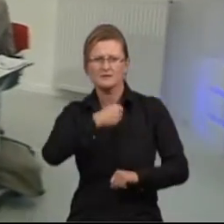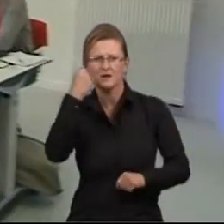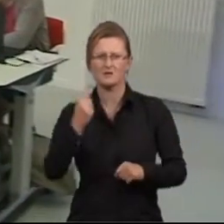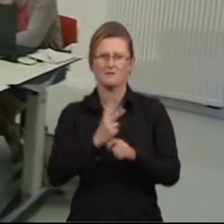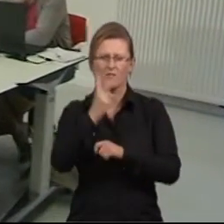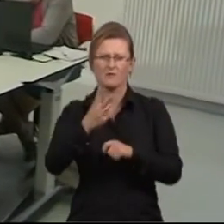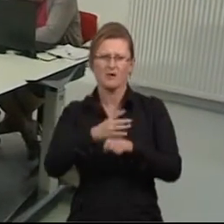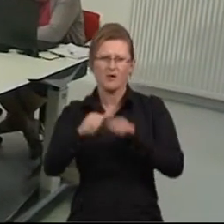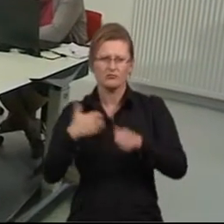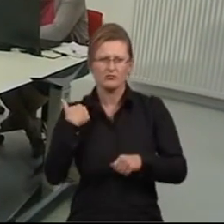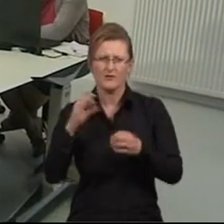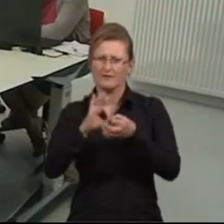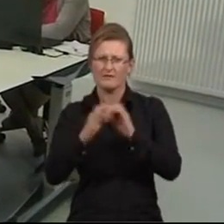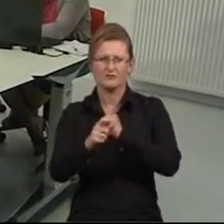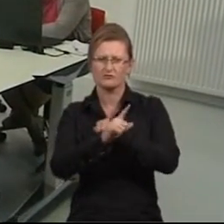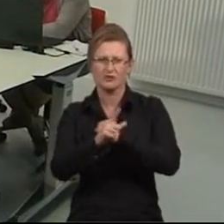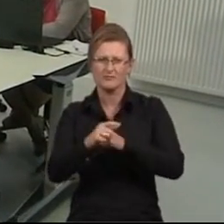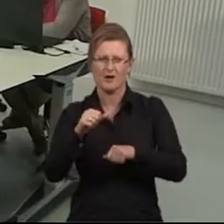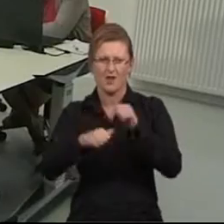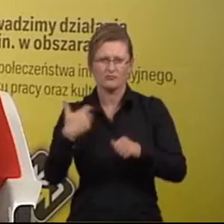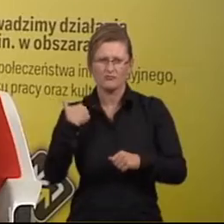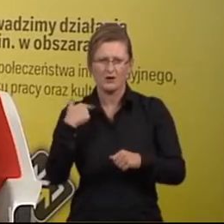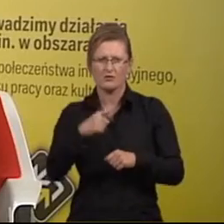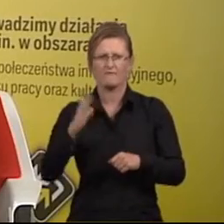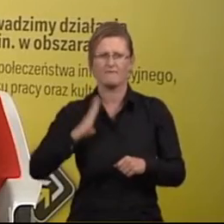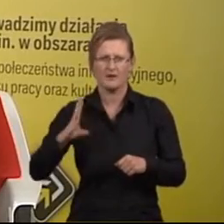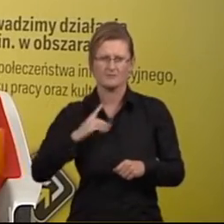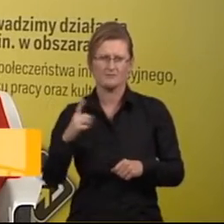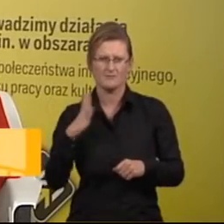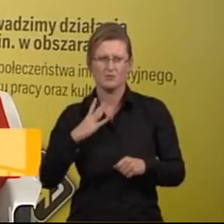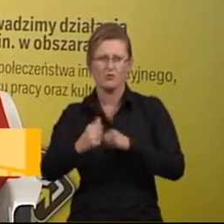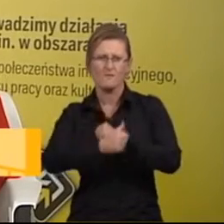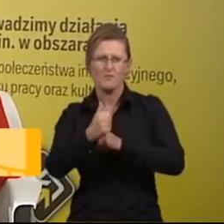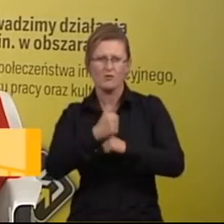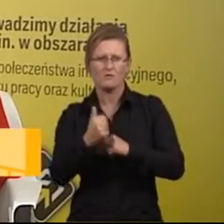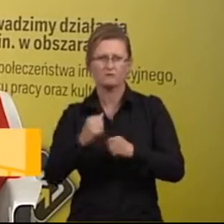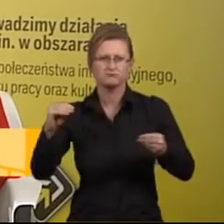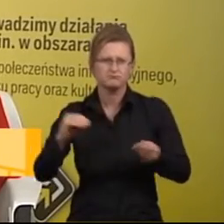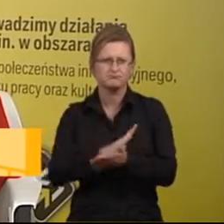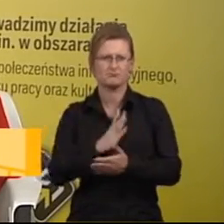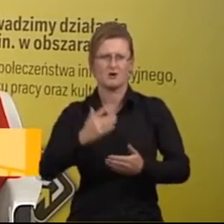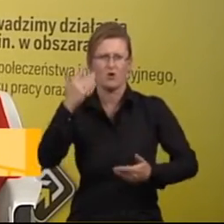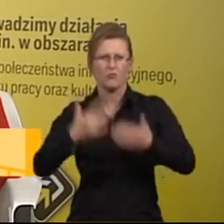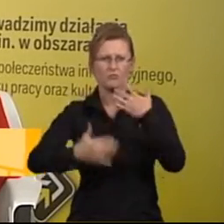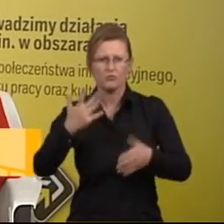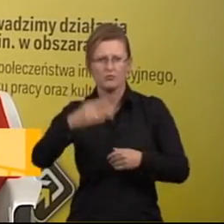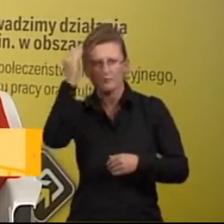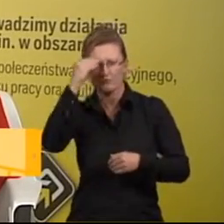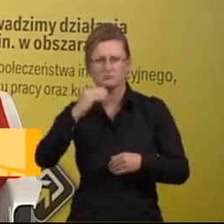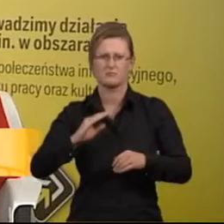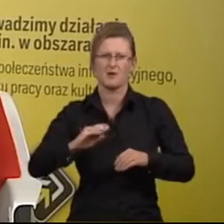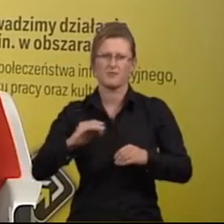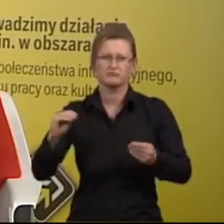powyżej 50 roku życia, nawet powyżej 70, przyniosły bardzo wymierne korzyści w sensie takim, że oswoiły nas